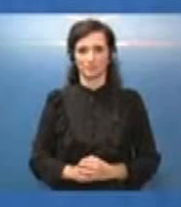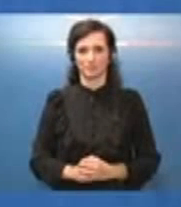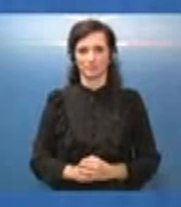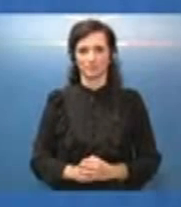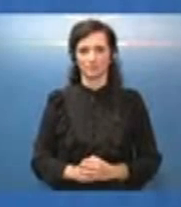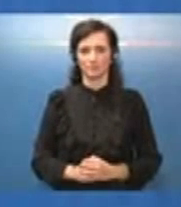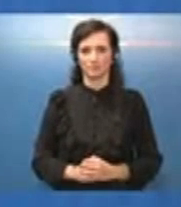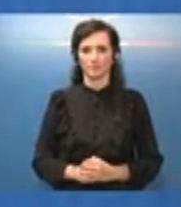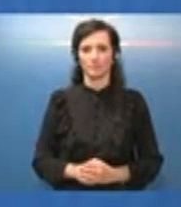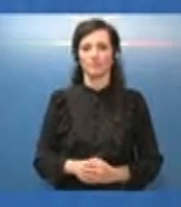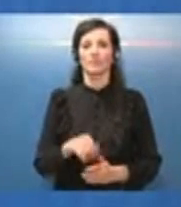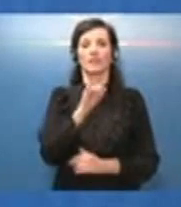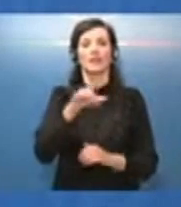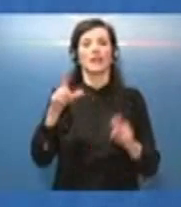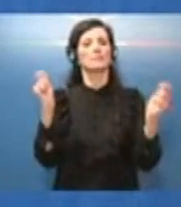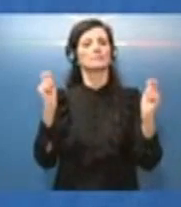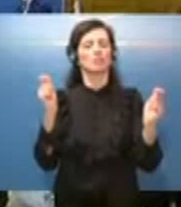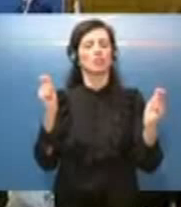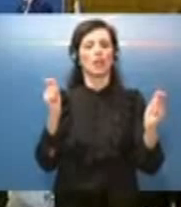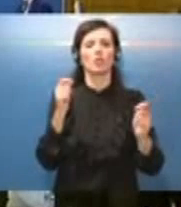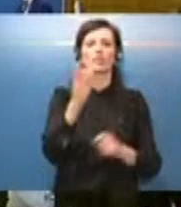Il messaggero Francesco Malfetano.